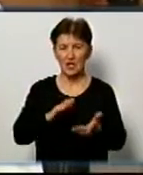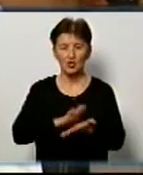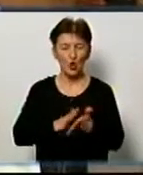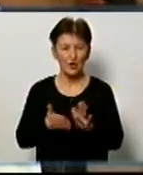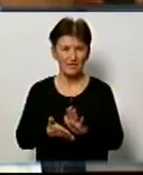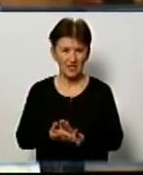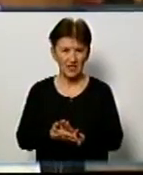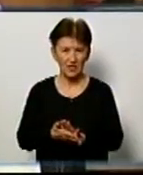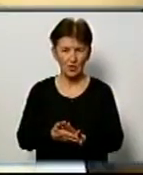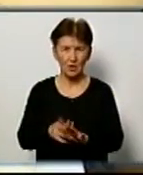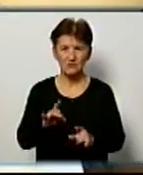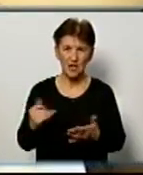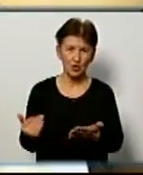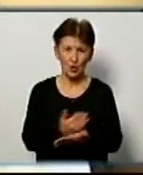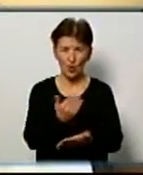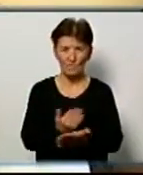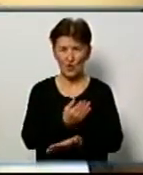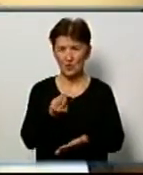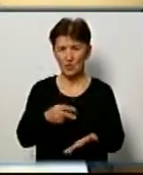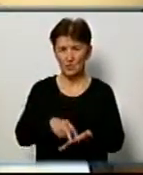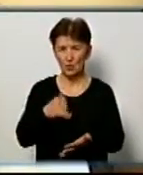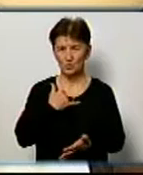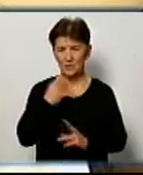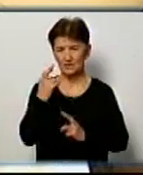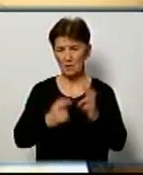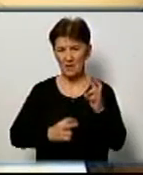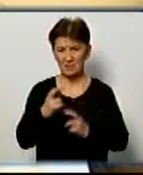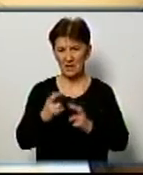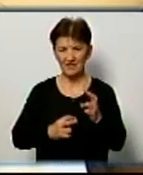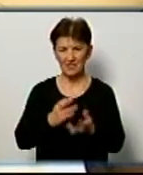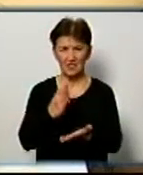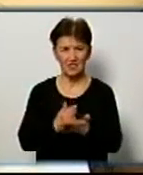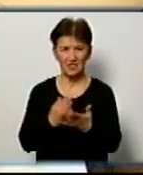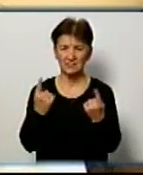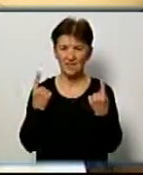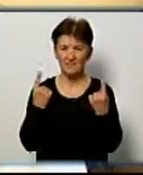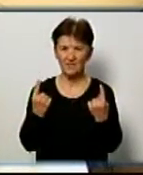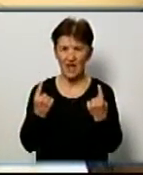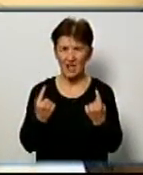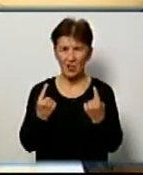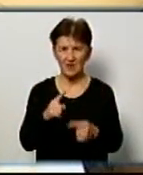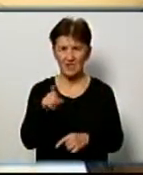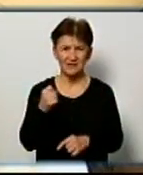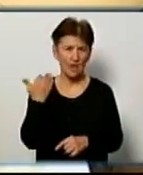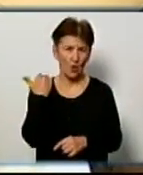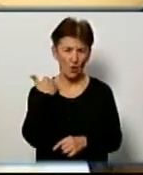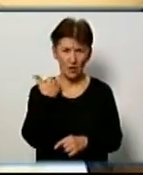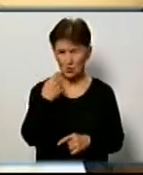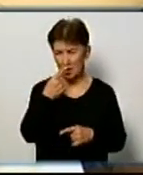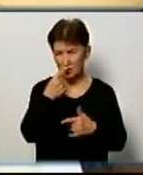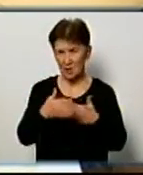в зв'язку з новою ціною. Дійсно, у нашого підприємства є велика заборгованість перед